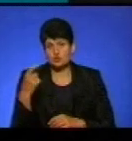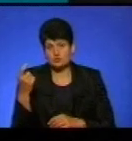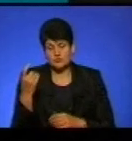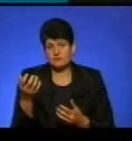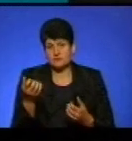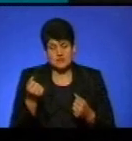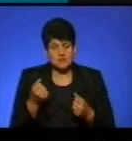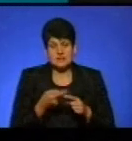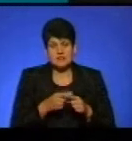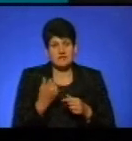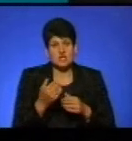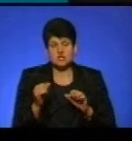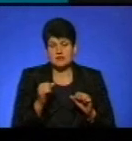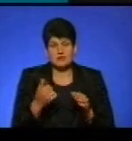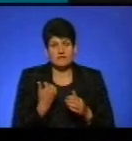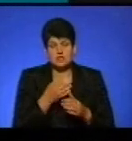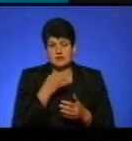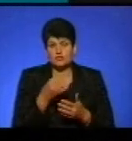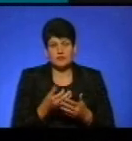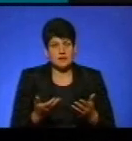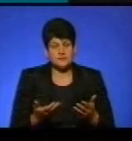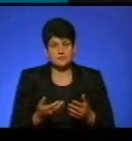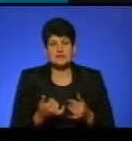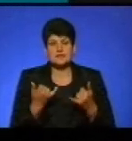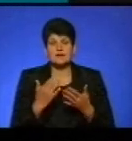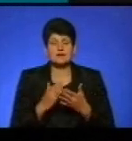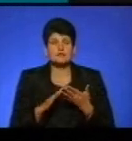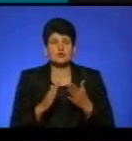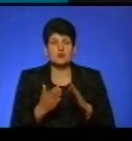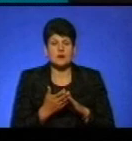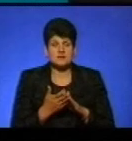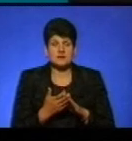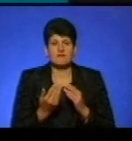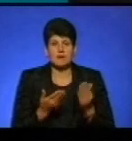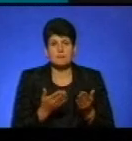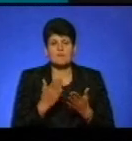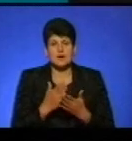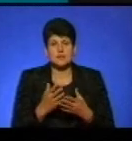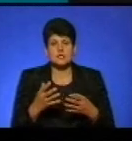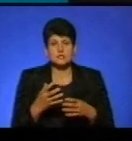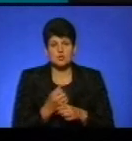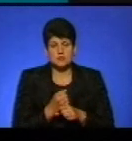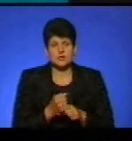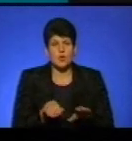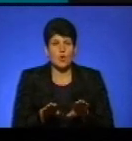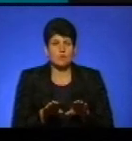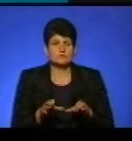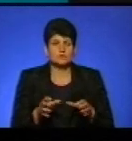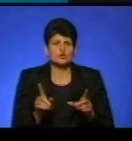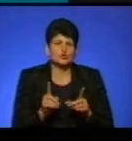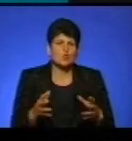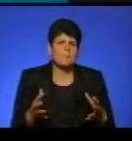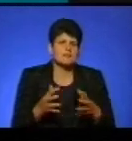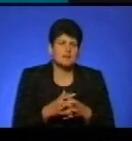на баланс, це ваше керівництво, ваша відповідальність. Зараз є ситуація, коли так ви маєте скоротити, оптимізувати, щось об'єднати.